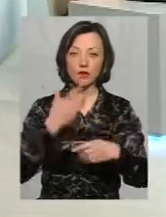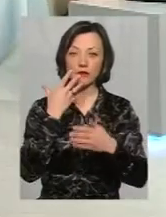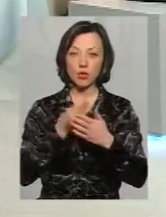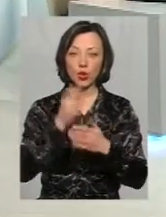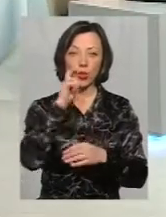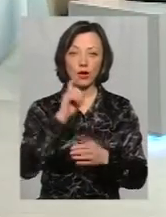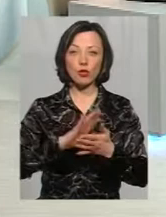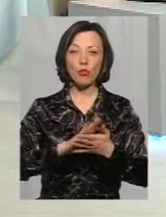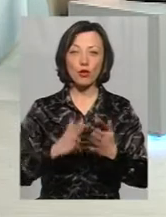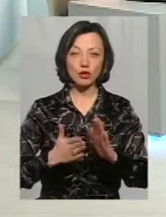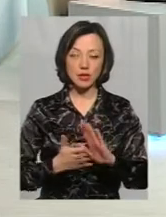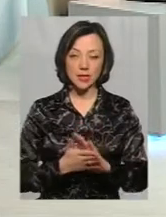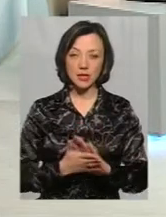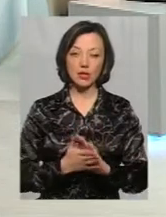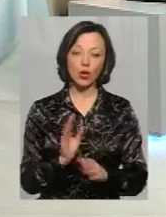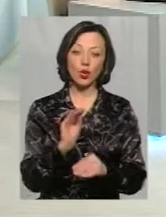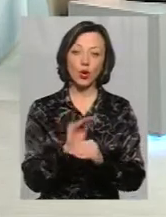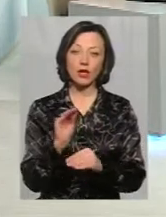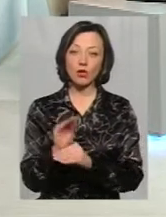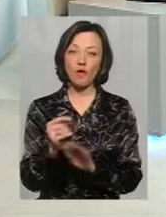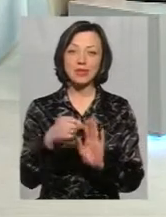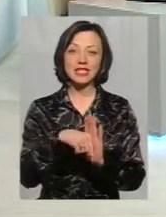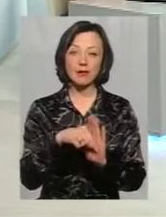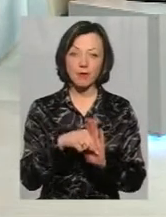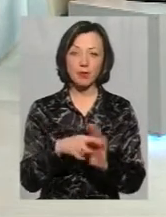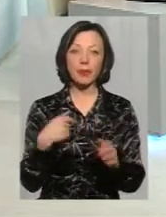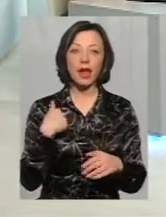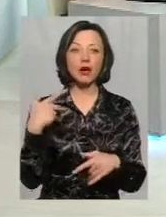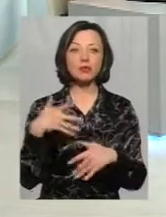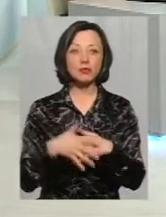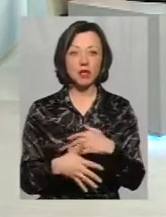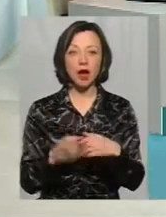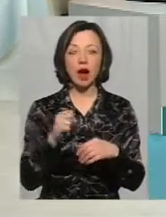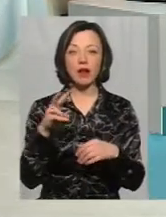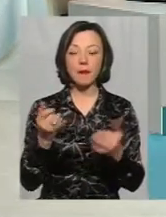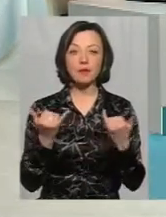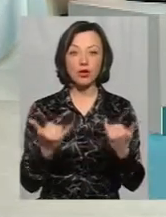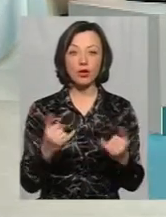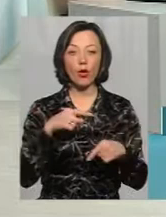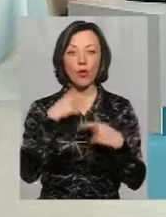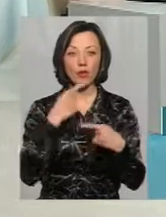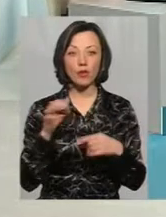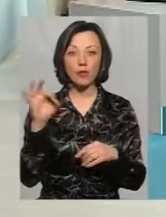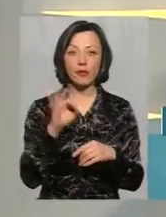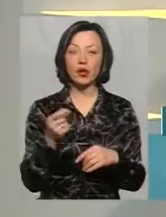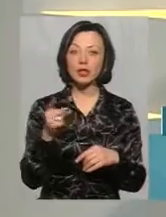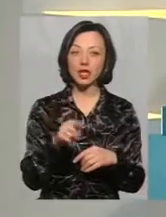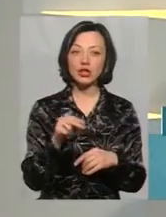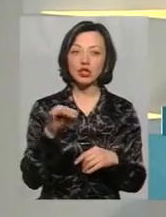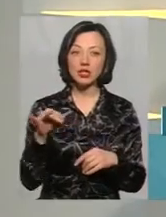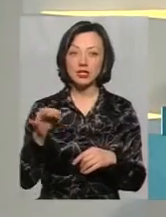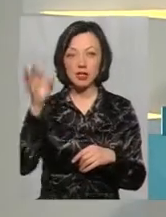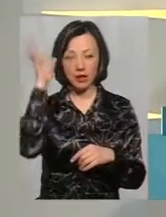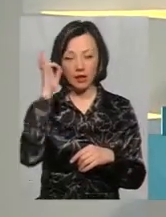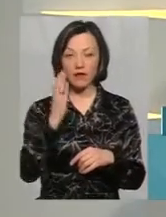українськість додатковими якимось символами. Так, це зрозуміло, але все ж таки ми говоримо сьогодні про те, чи загадав